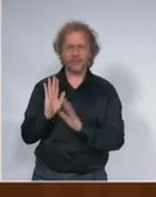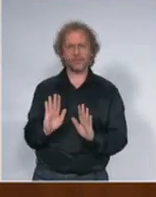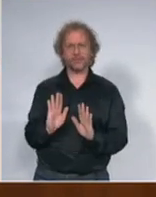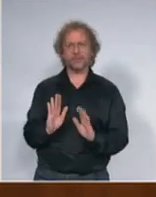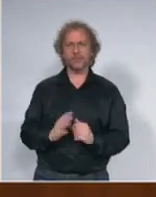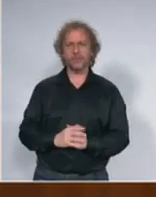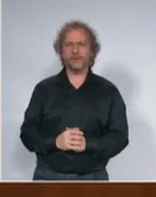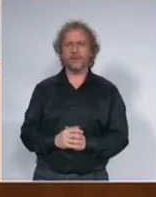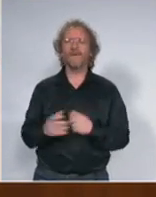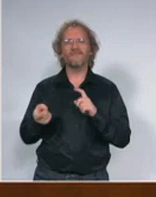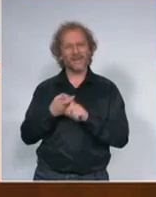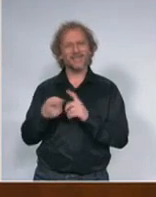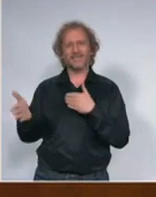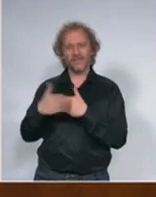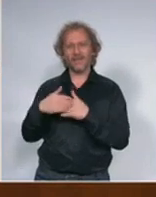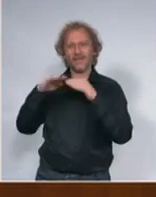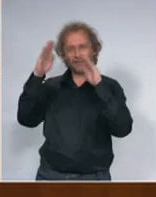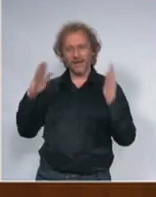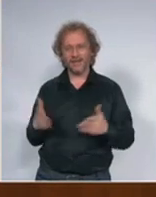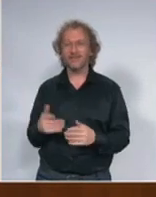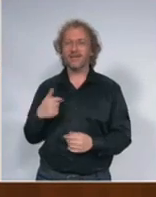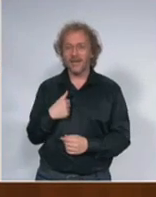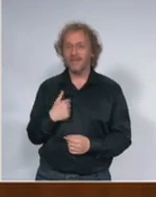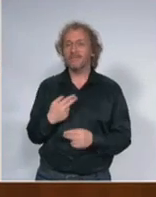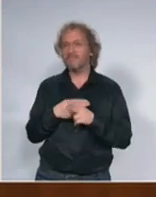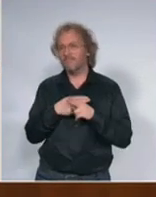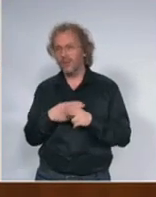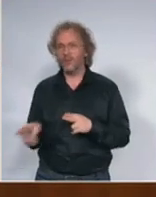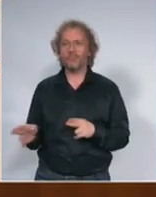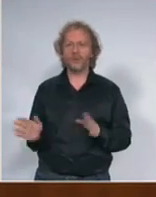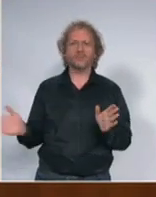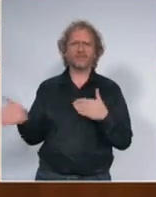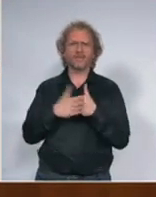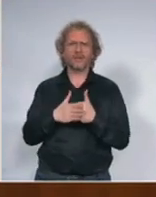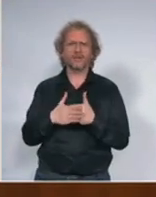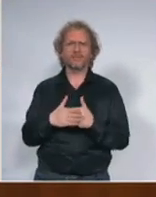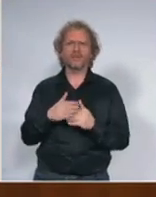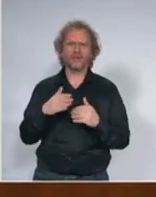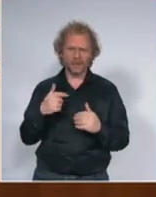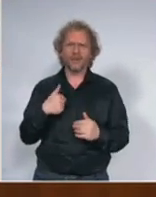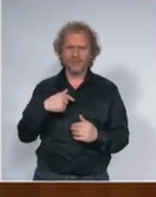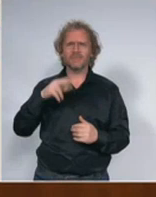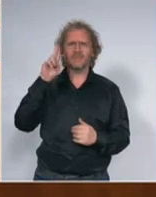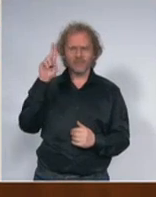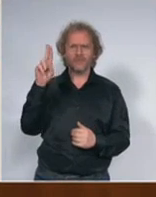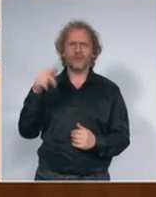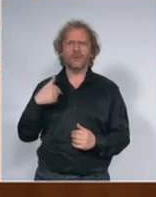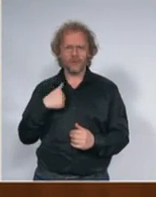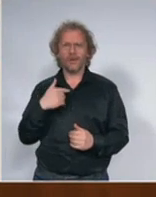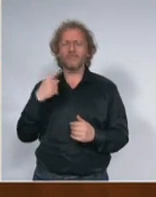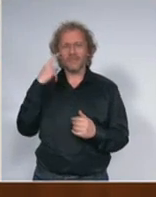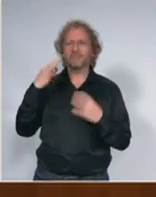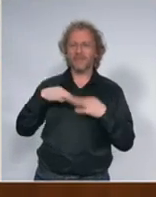reći potpuno iskreno ja sam za to da potpuno hermetički zatvorimo granicu i znam da je predsednik Republike isto za to da